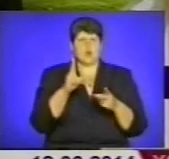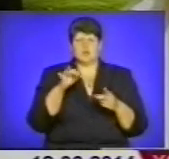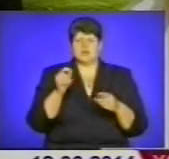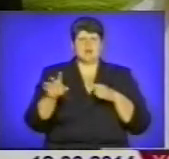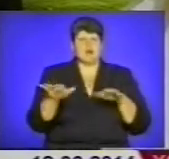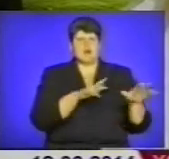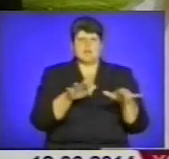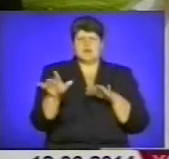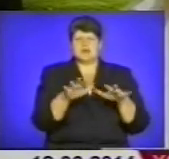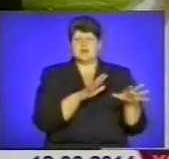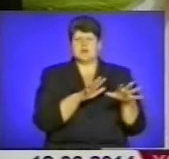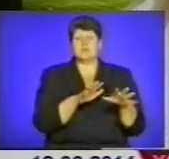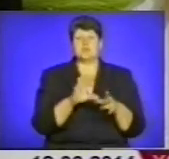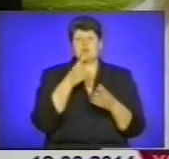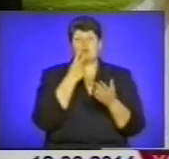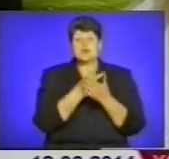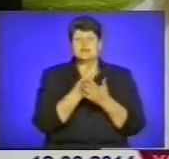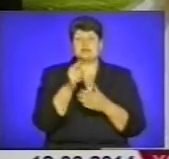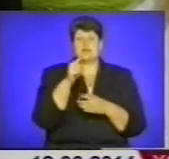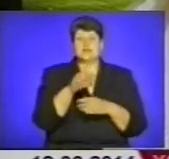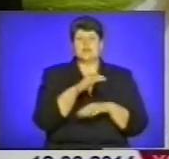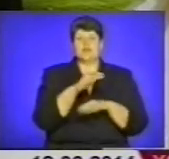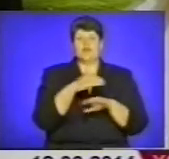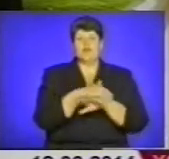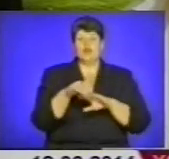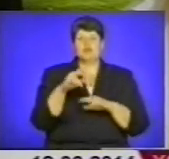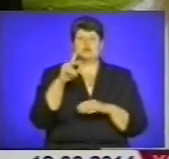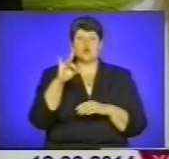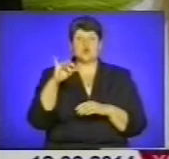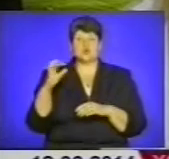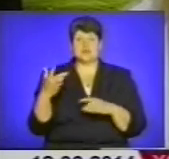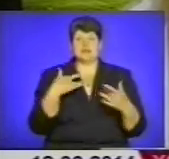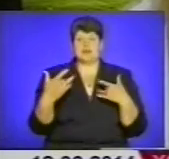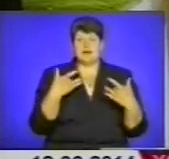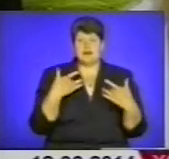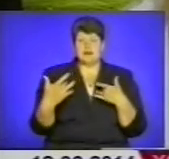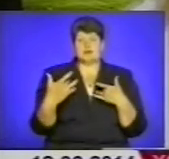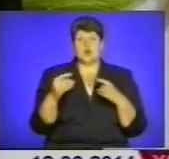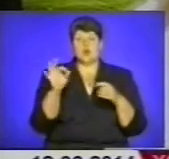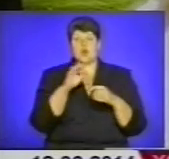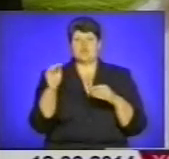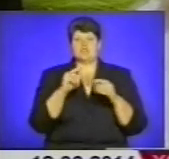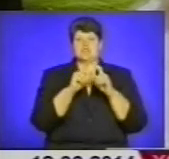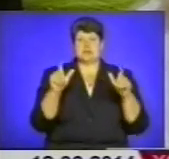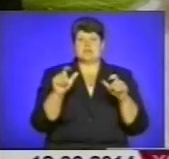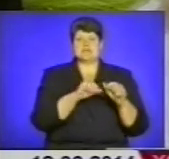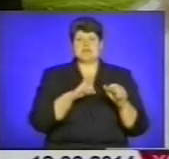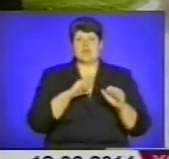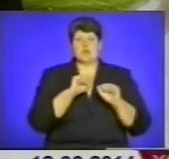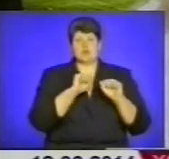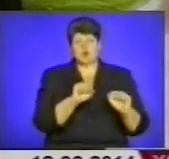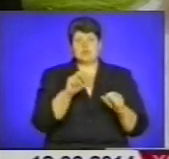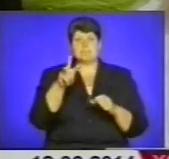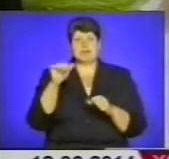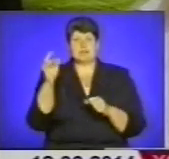дієва особа. Показала їй руску, драмтеатр, офіс штаби самоборони. На Автомайдану, з правого